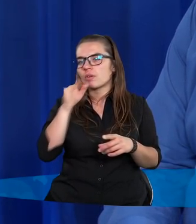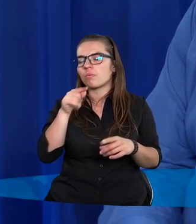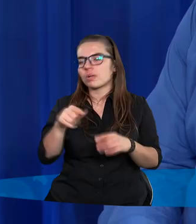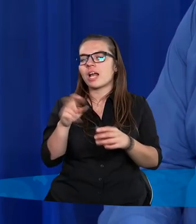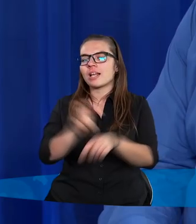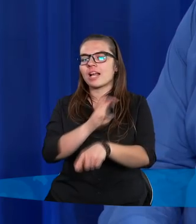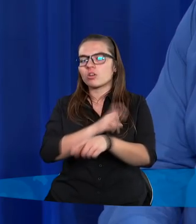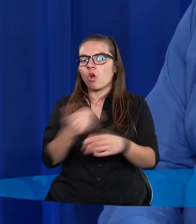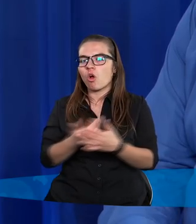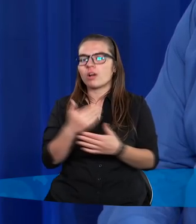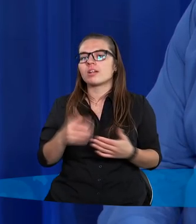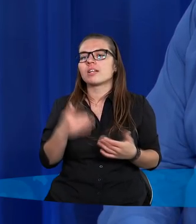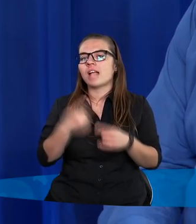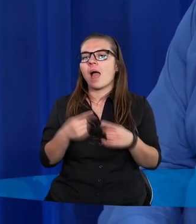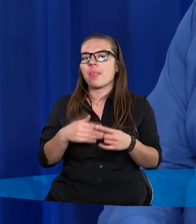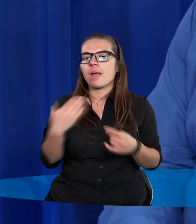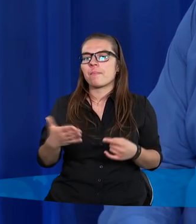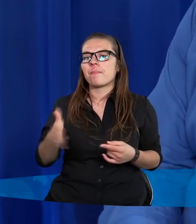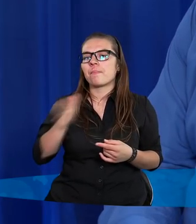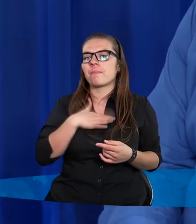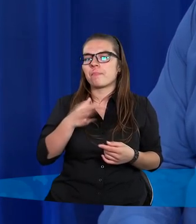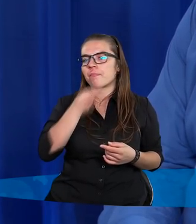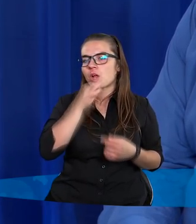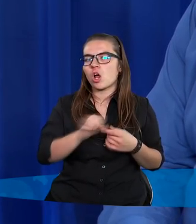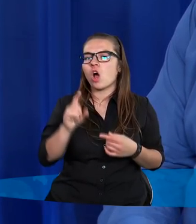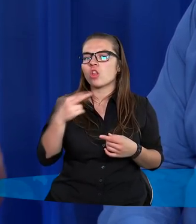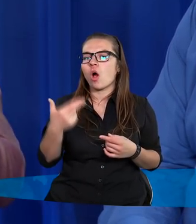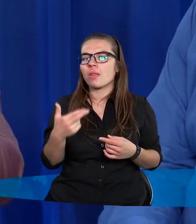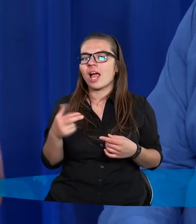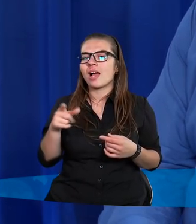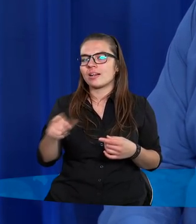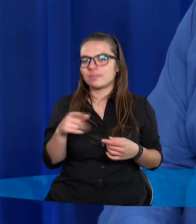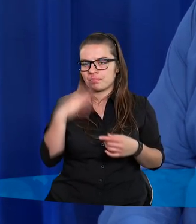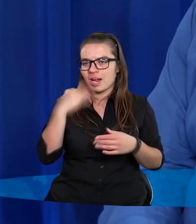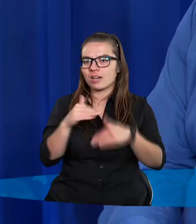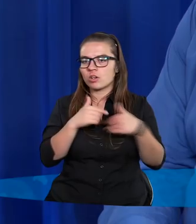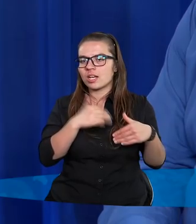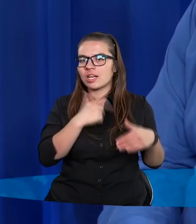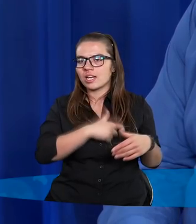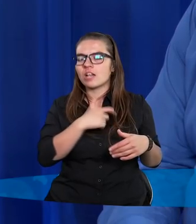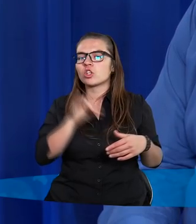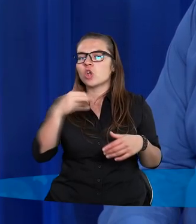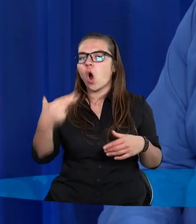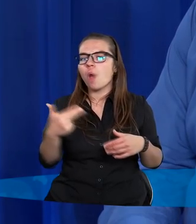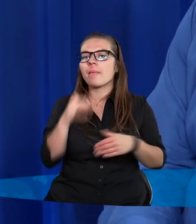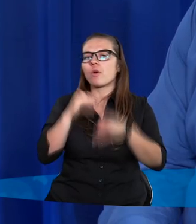technologie. Zatem, mamy tutaj pytanie od Johna. Bardzo serdecznie pozdrawiamy John.